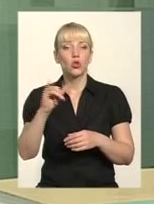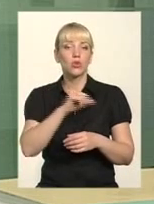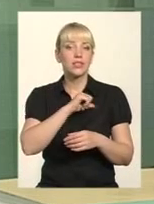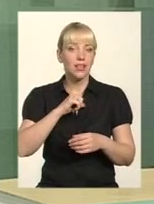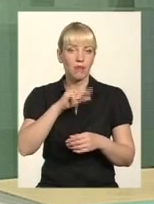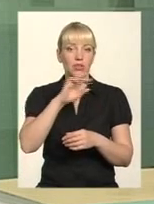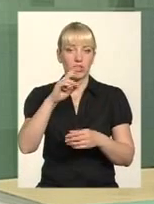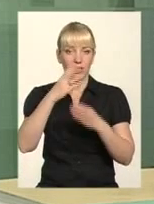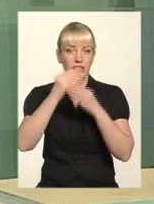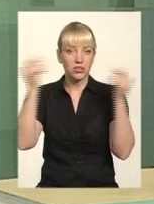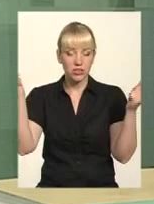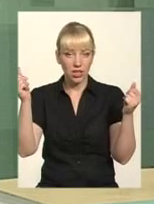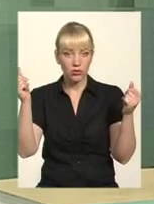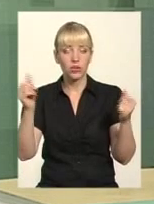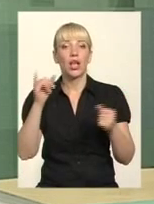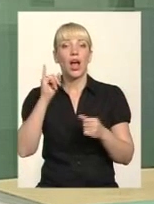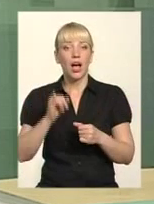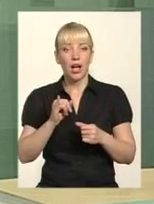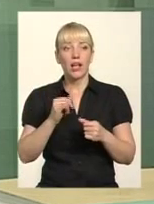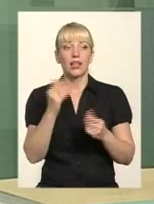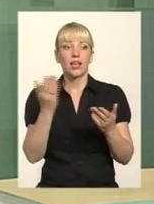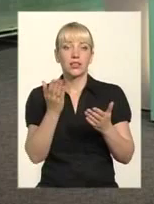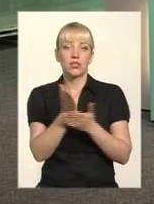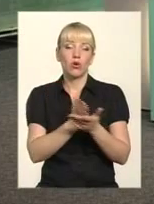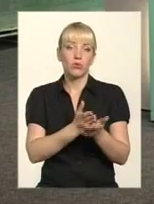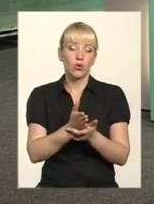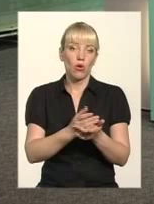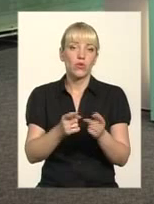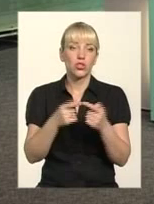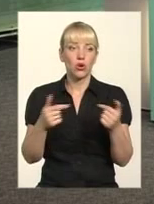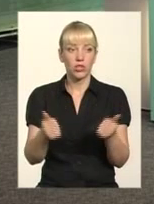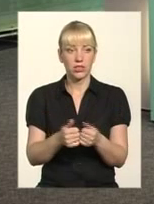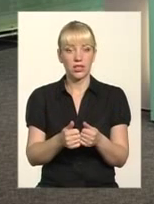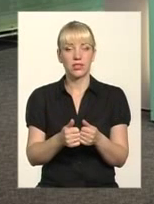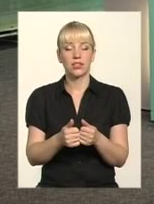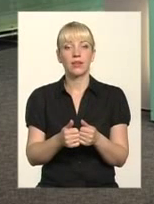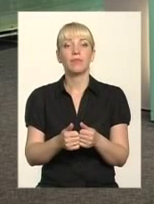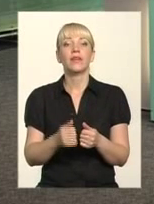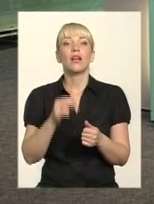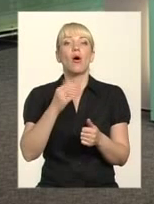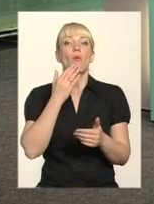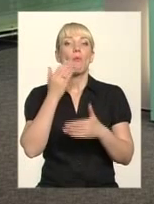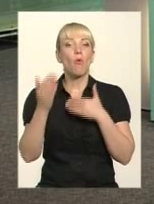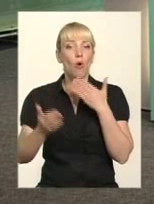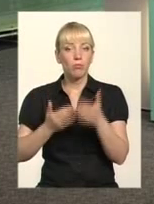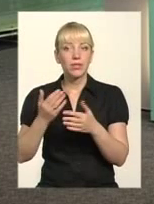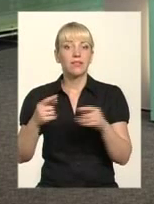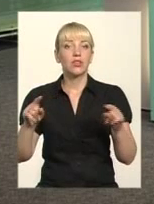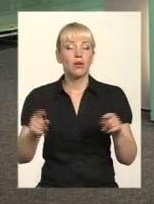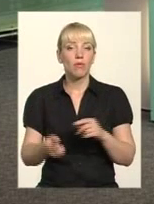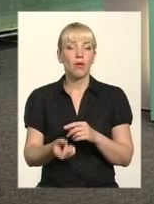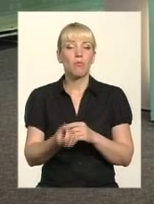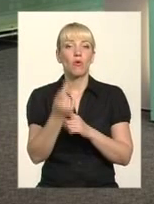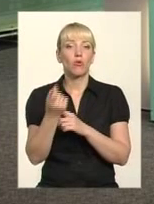у якійсь обслуговуючій організації. Ну, попит породжує пропозицію. Звичайно, звичайно. Тобто